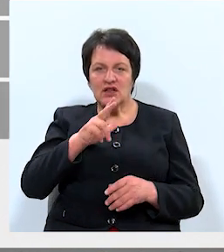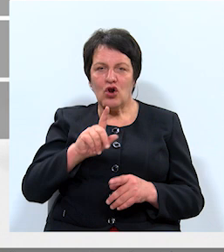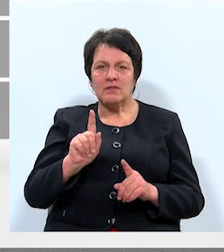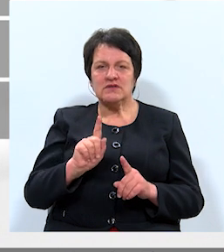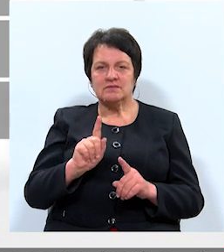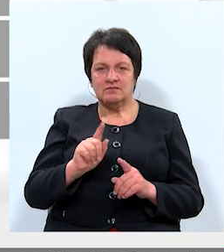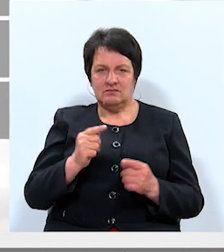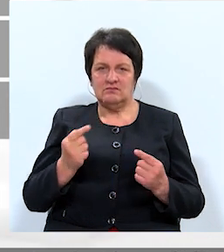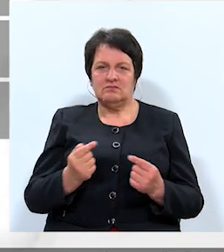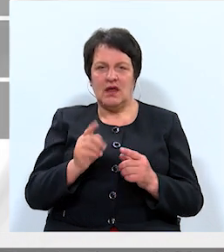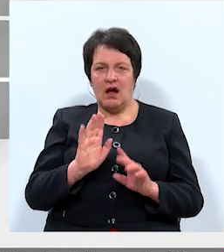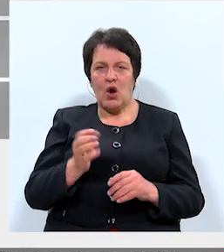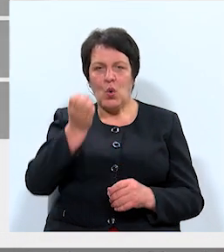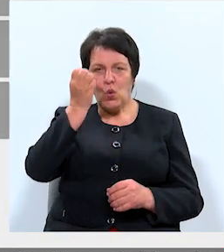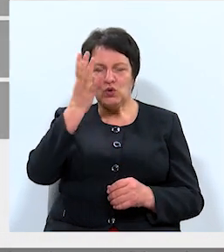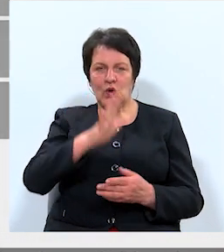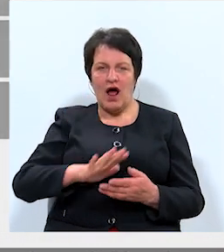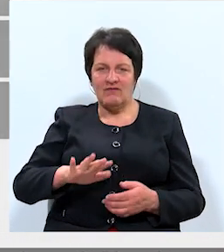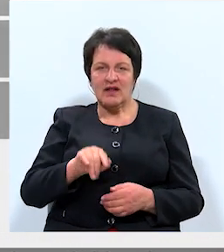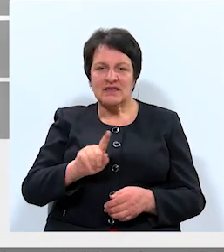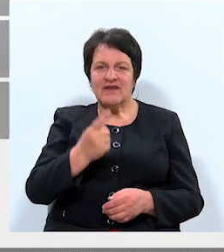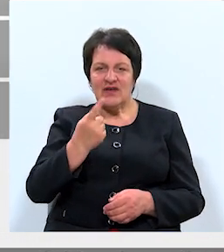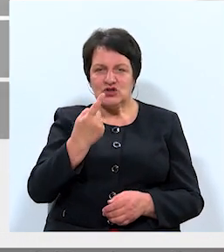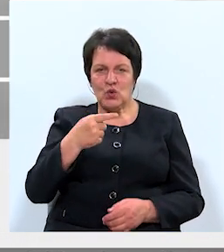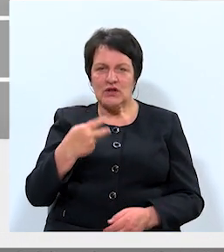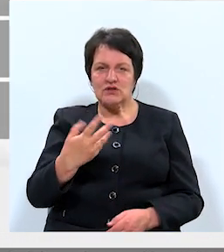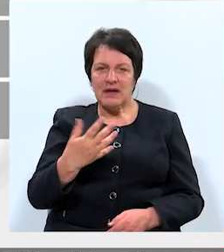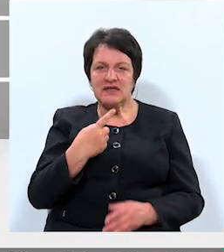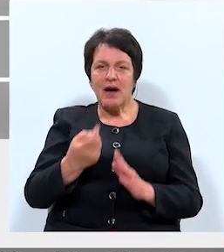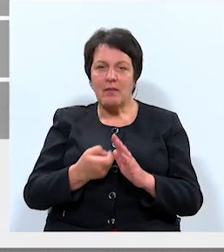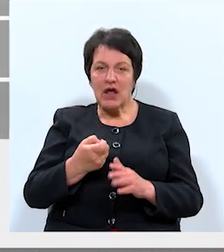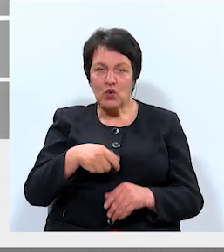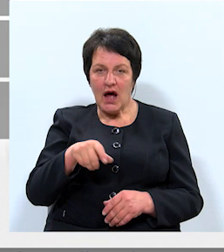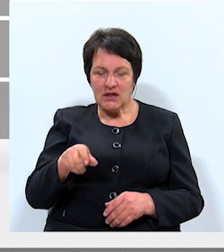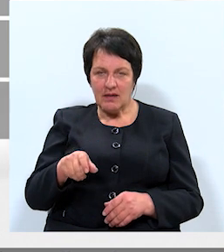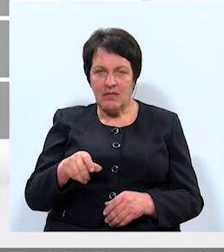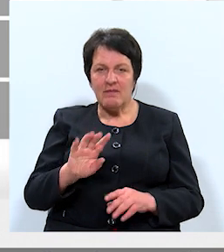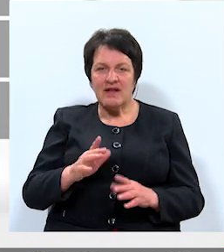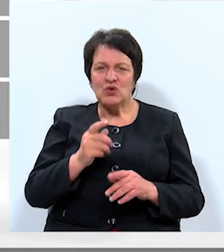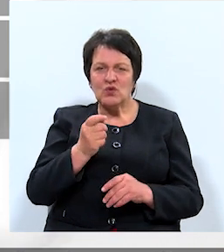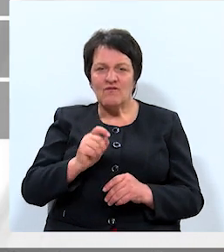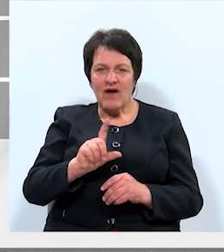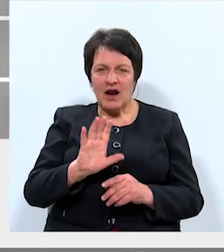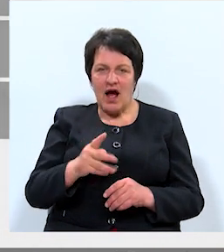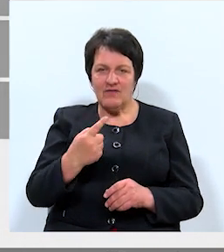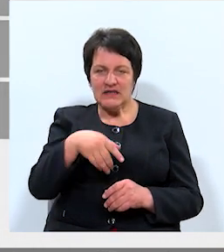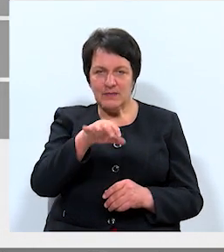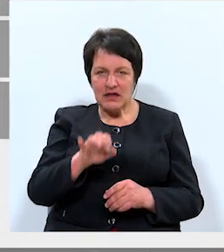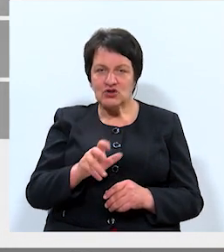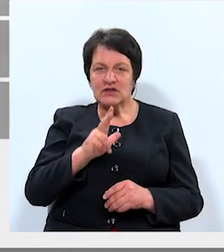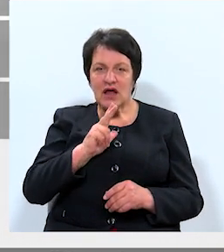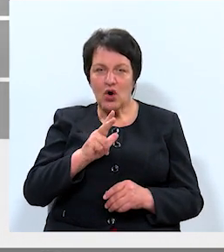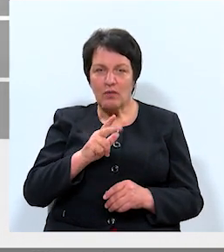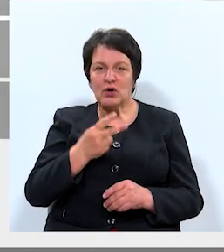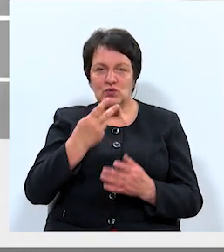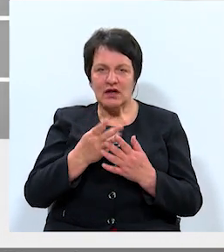ar kulturālu vidi. Tas ir viens no 25 aptaujātajiem. Un tikai nedaudz vairāk kā 1% aptaujas dalībnieku Daugavpili